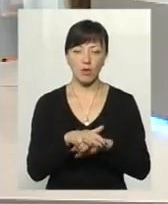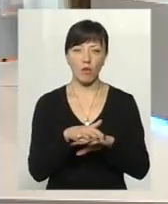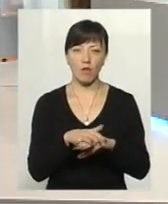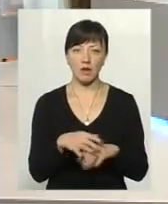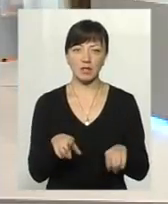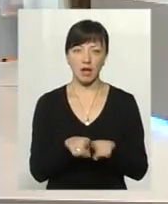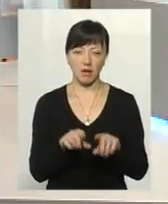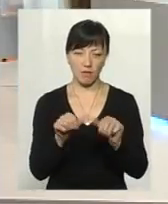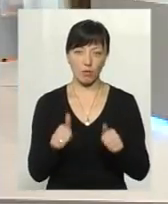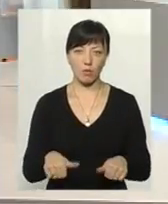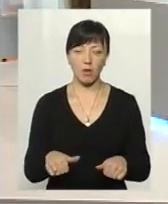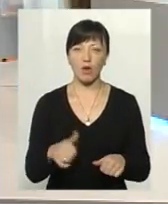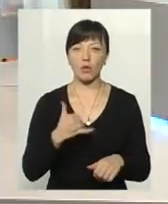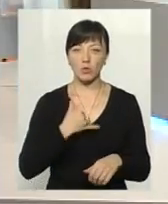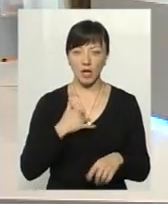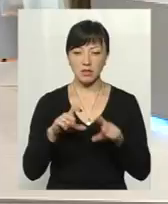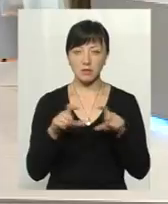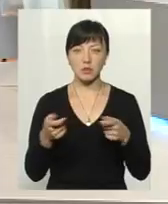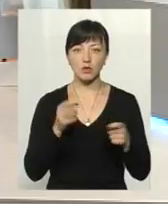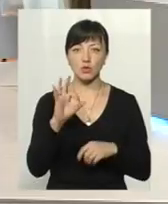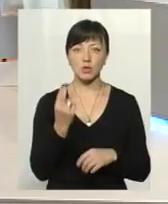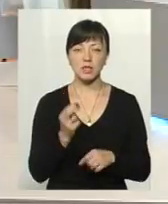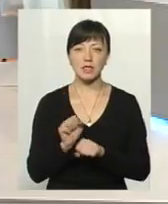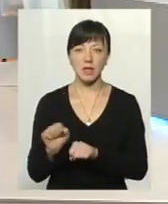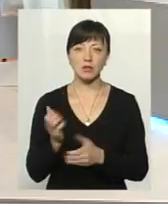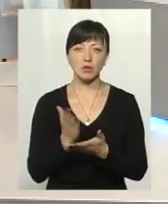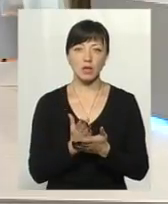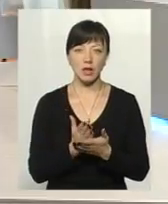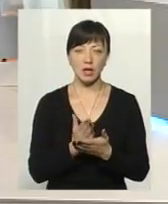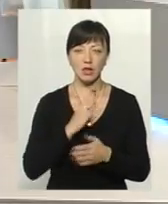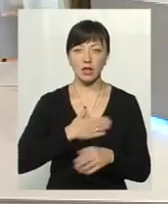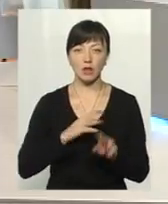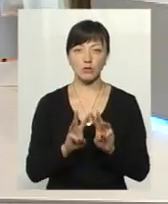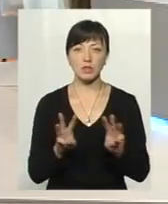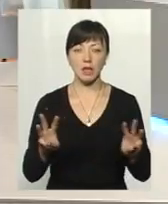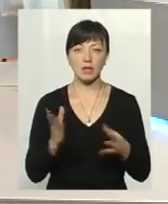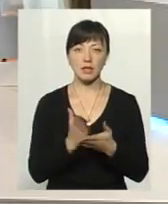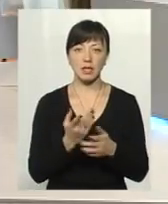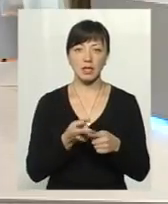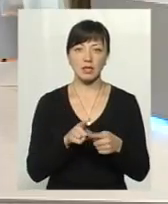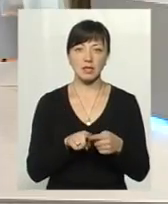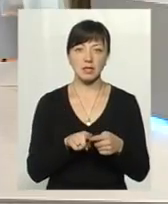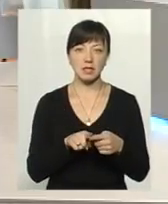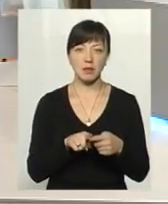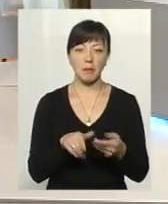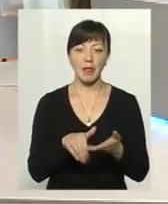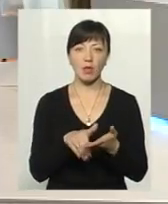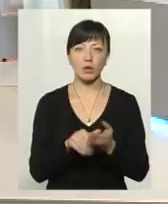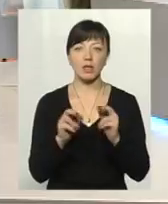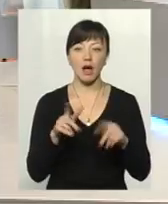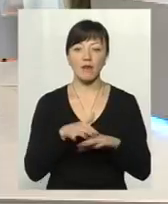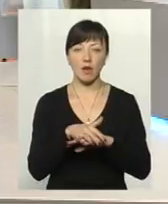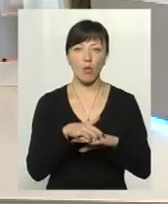такий міканізм. Зокрема, в нас на департаменті соцзахисту є, на нашому сайті є методика «Як